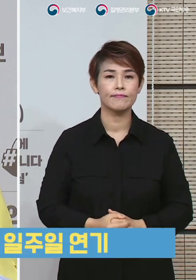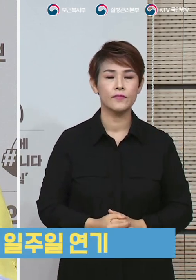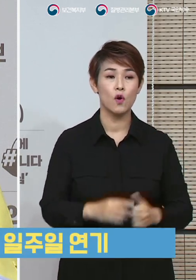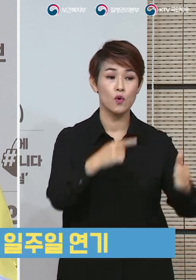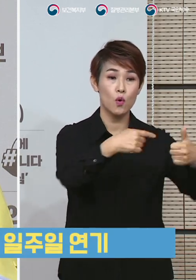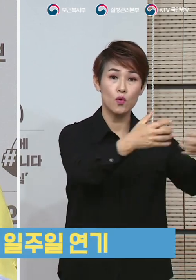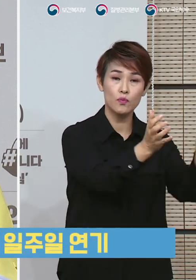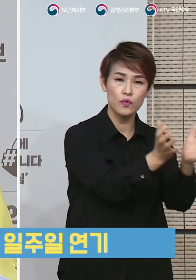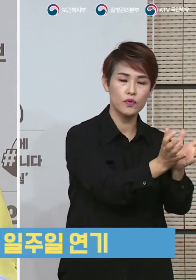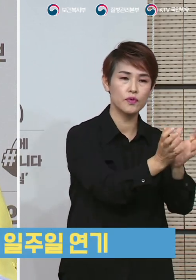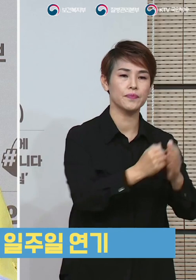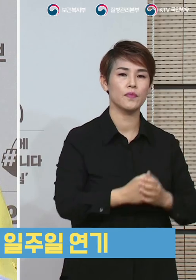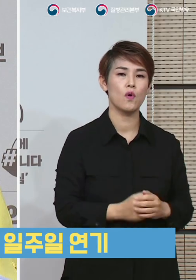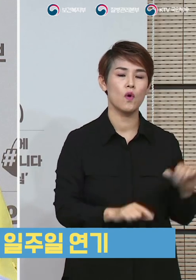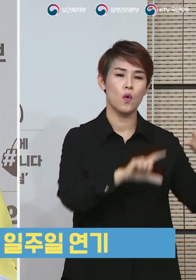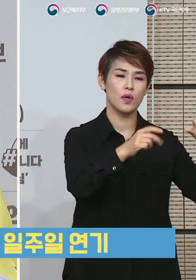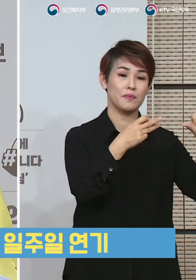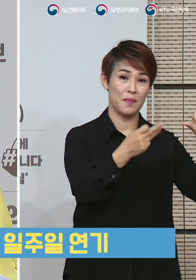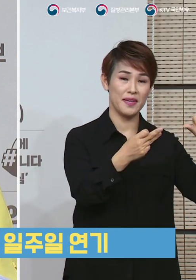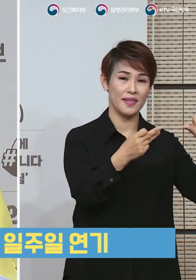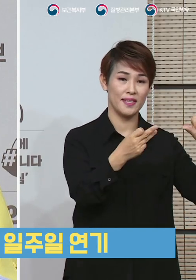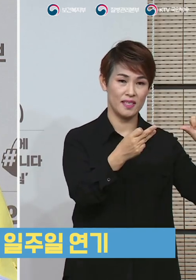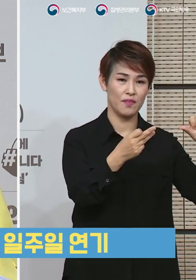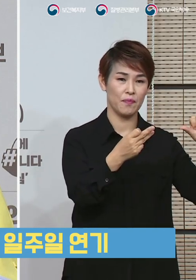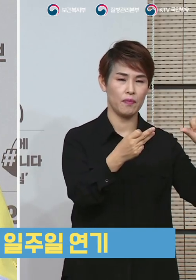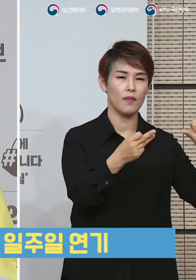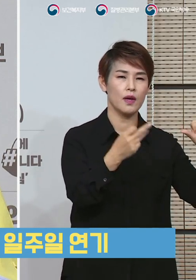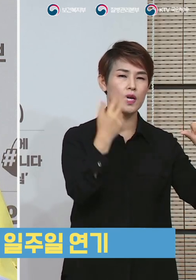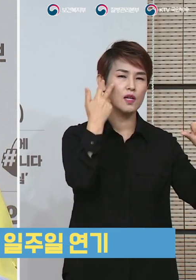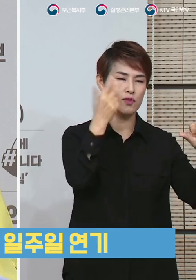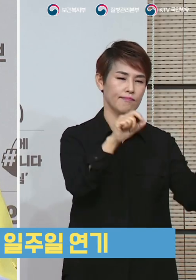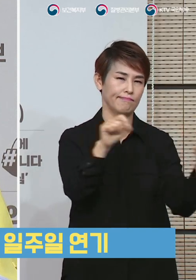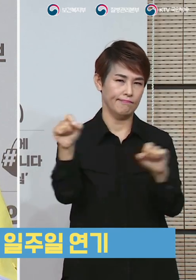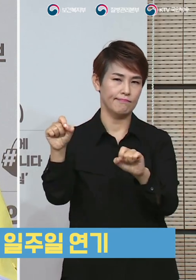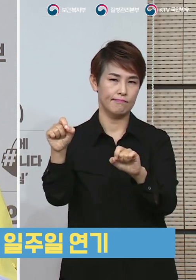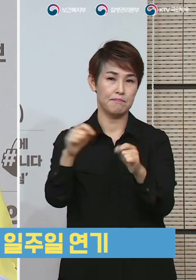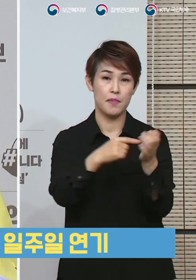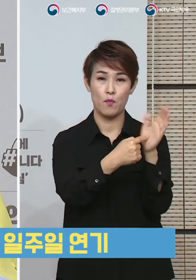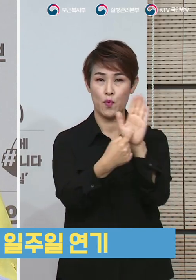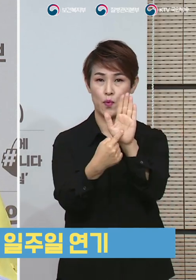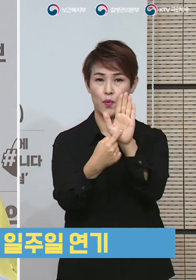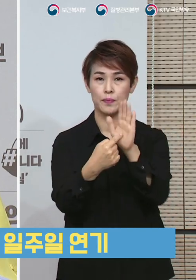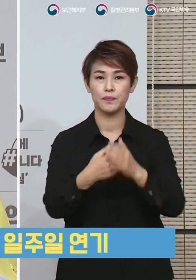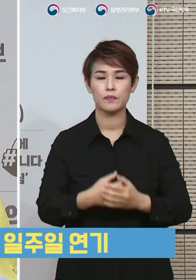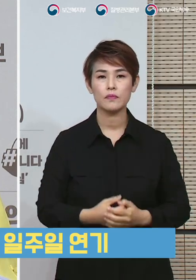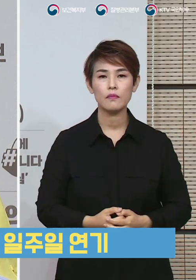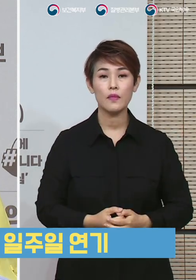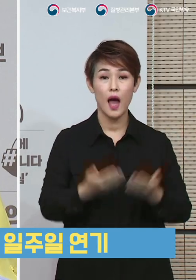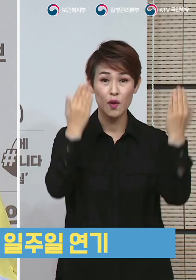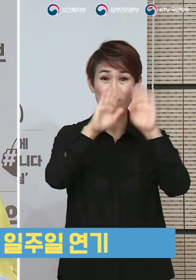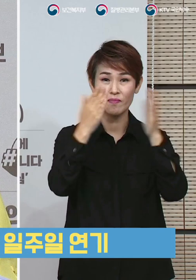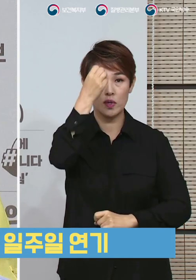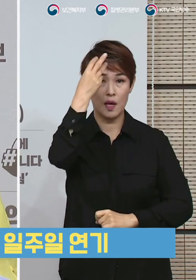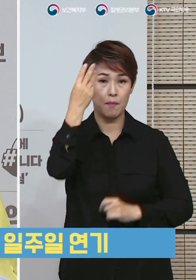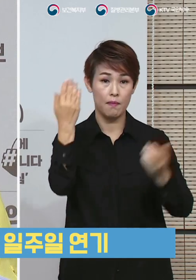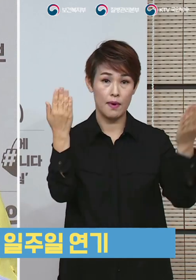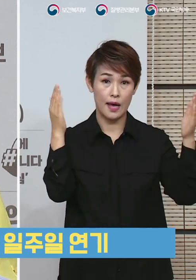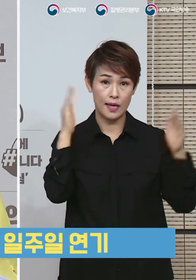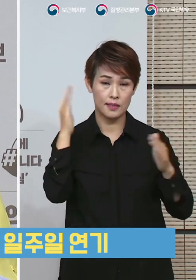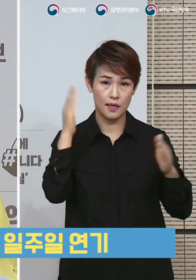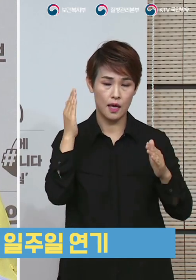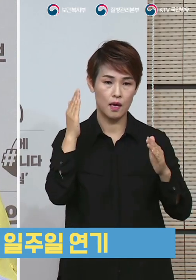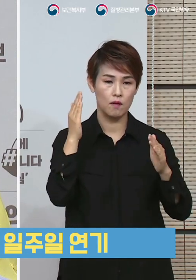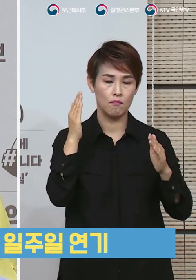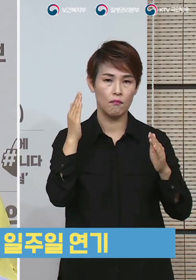교육부는 5월 13일로 예정되어 있던 등교를 일주일 연계한다고 발표하였습니다. 교육부는 고3 학생의 등교